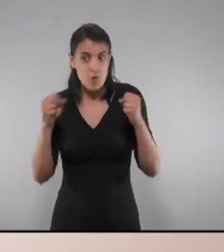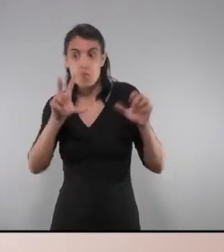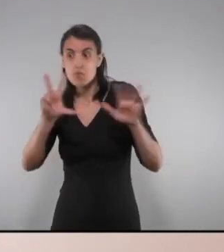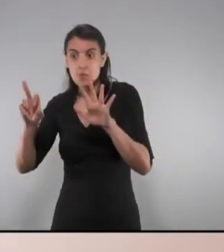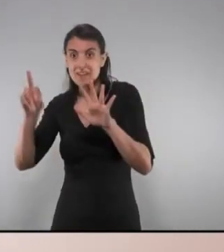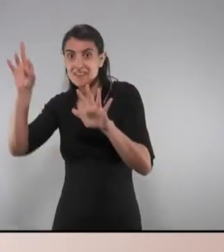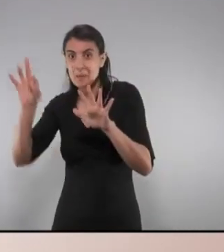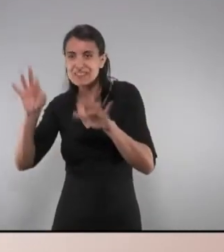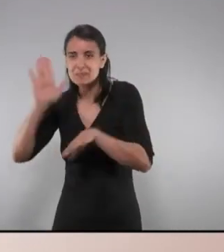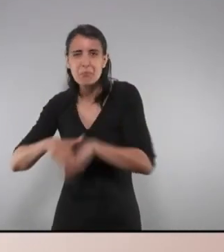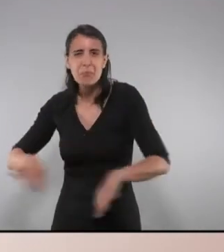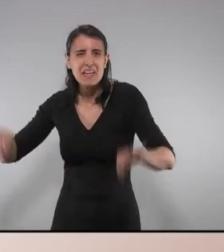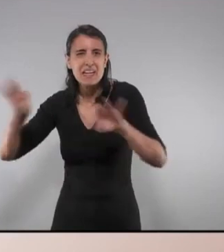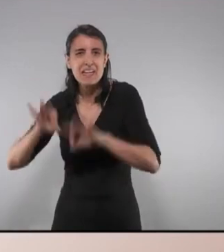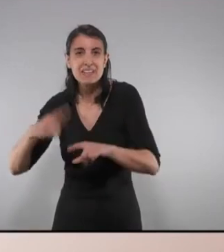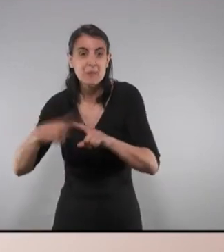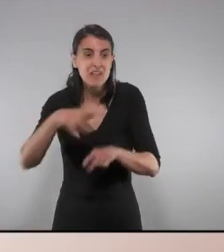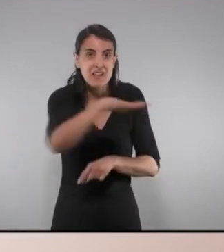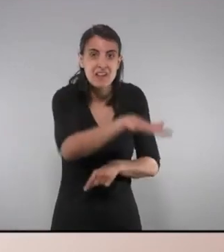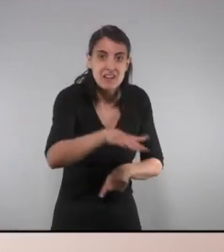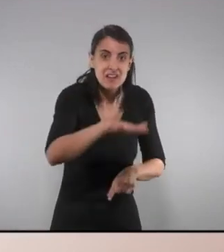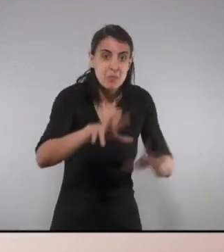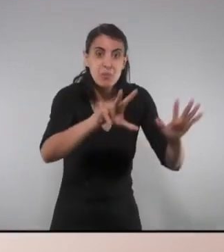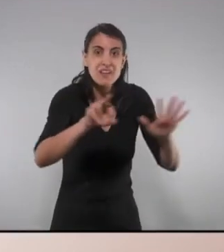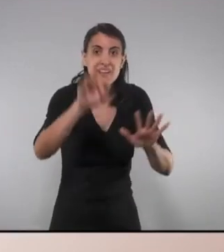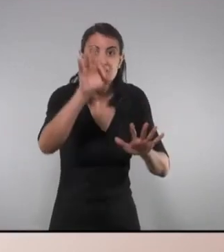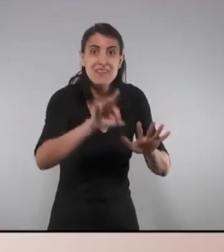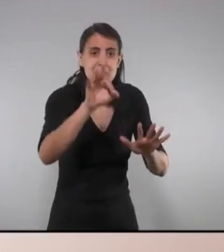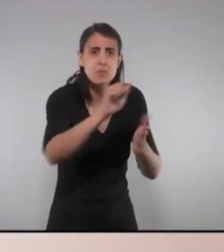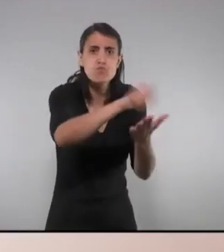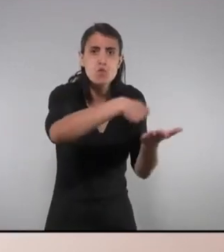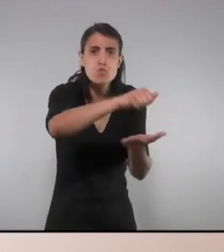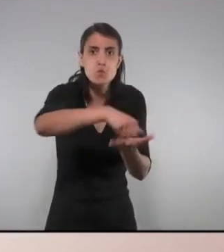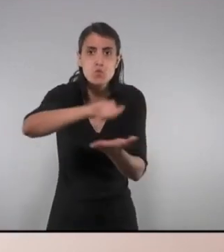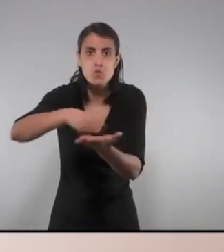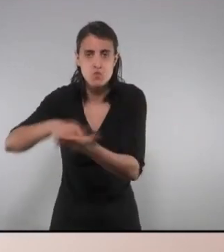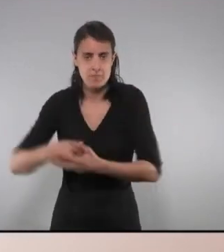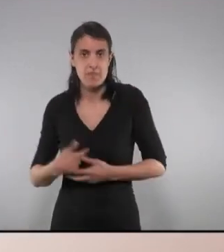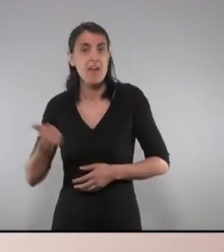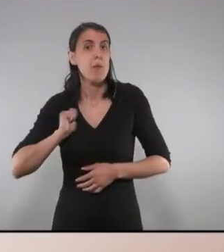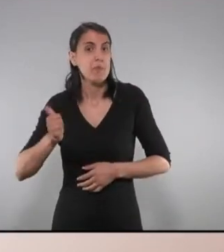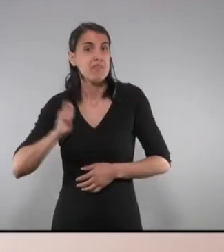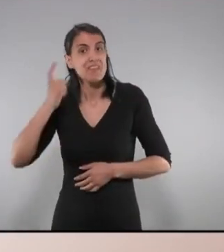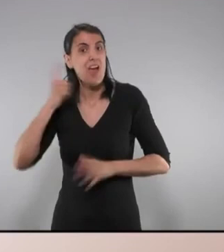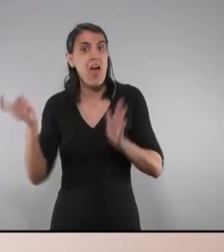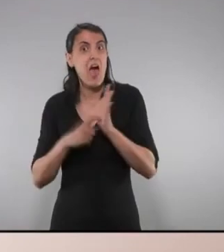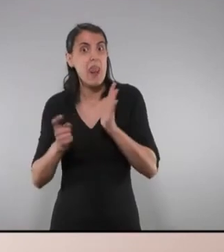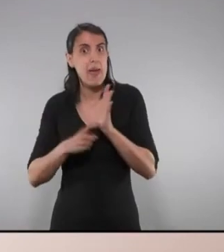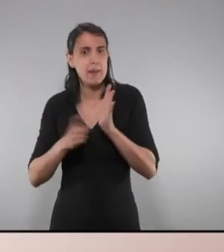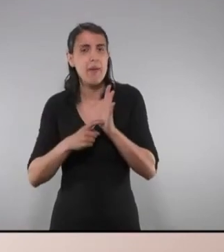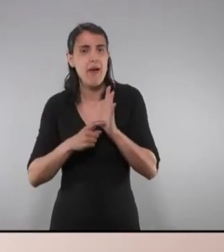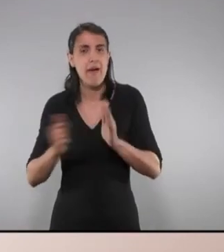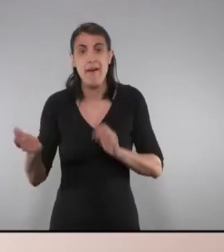no va servir per res perquè les places, el 80% de les places van quedar buides. Miri, es va aprofitar l'estat d'alarma per adjudicar aquests recursos triant